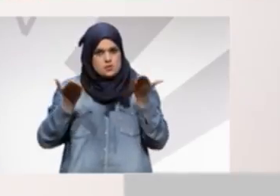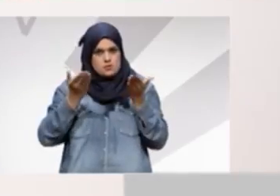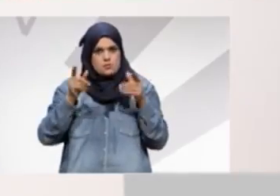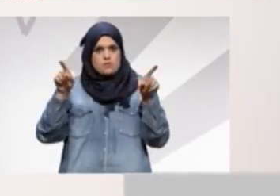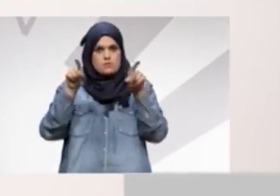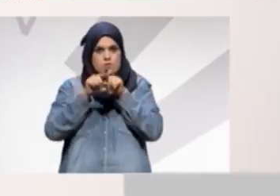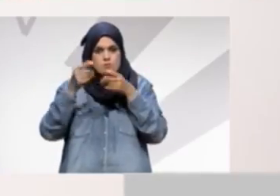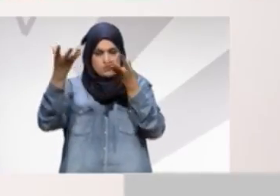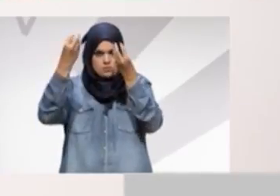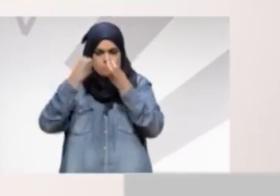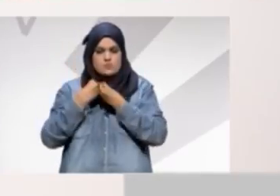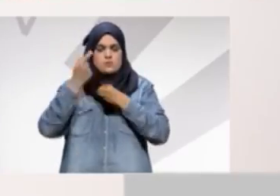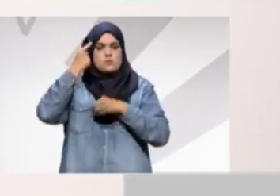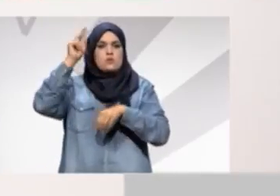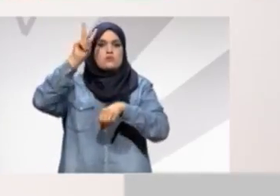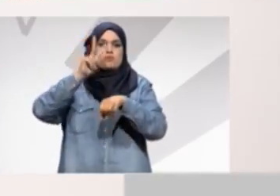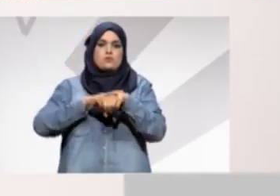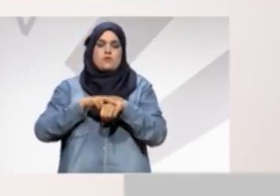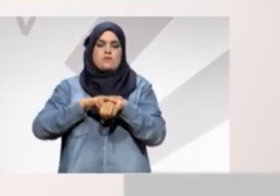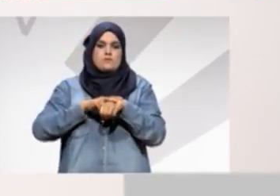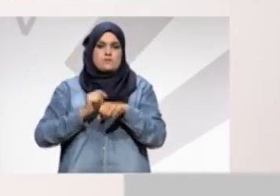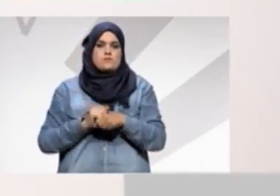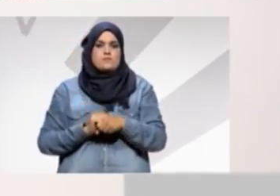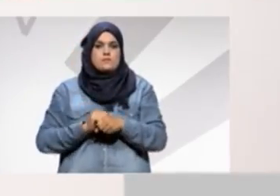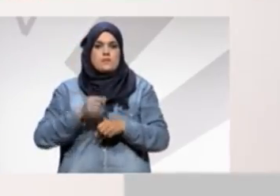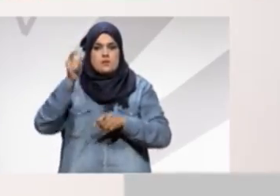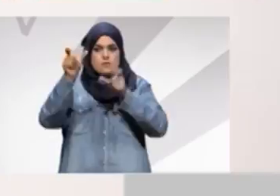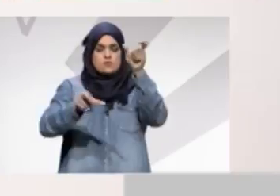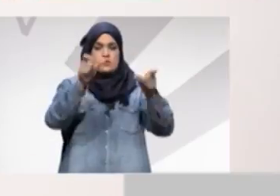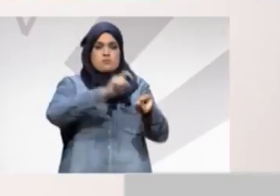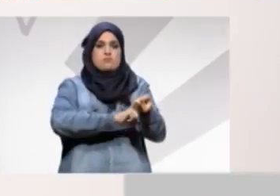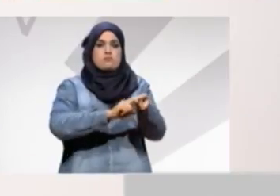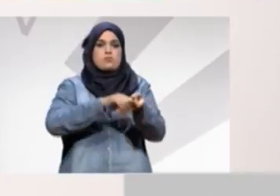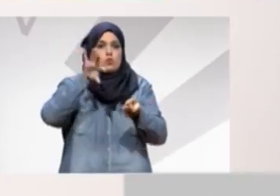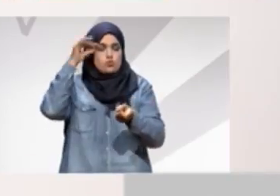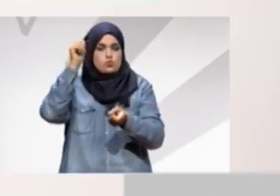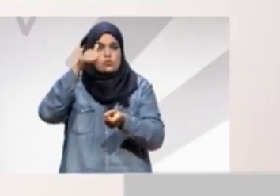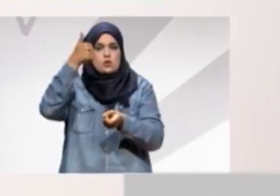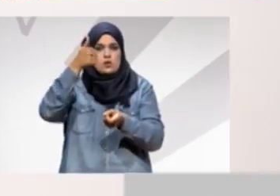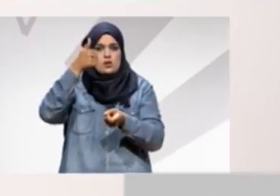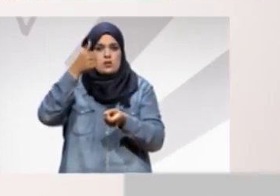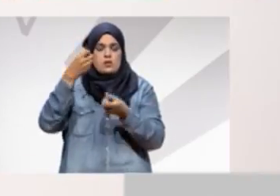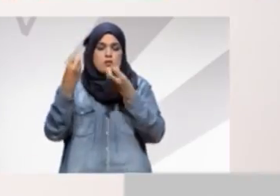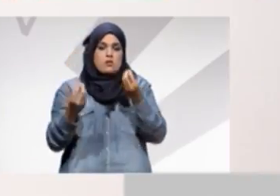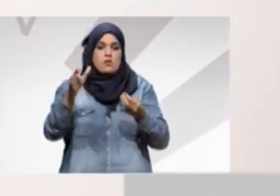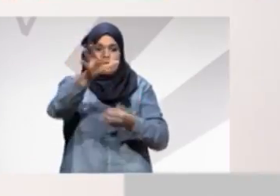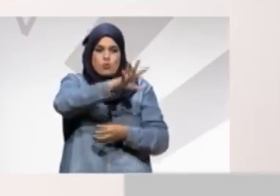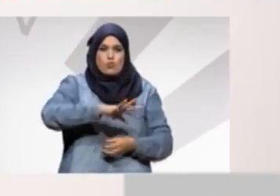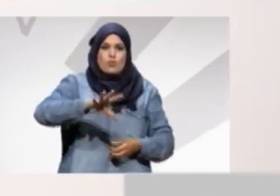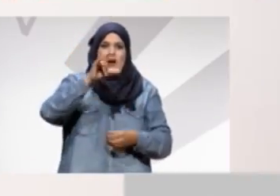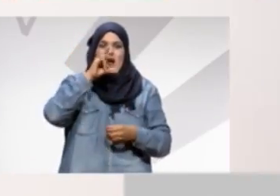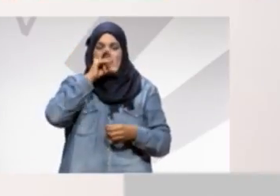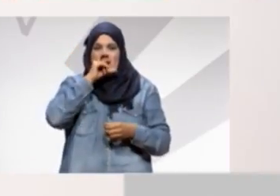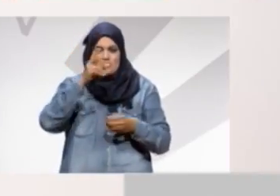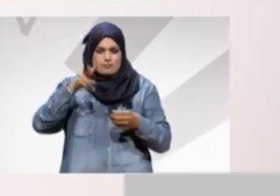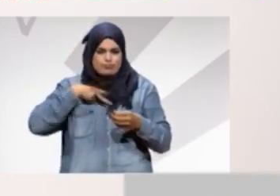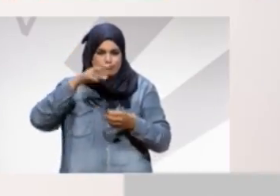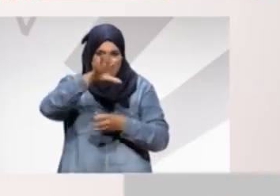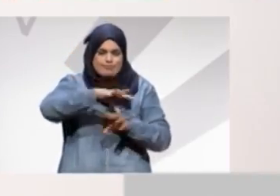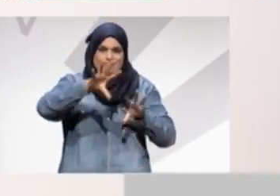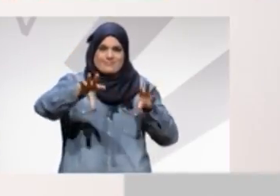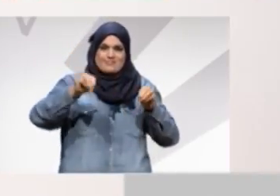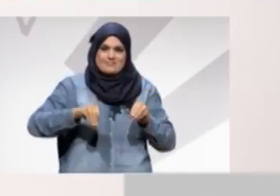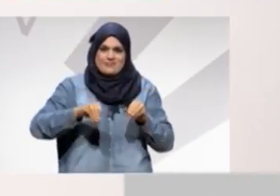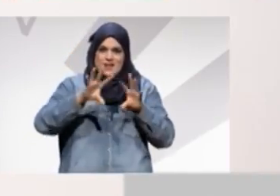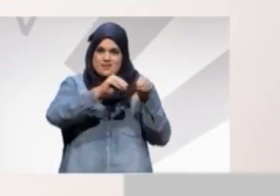لدنك سلطان النصير يا ابنة تونس واحد يا ولاد الحومة يا ولاد الحومة العرب جيناكم بقايمة اسم